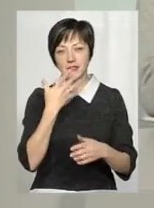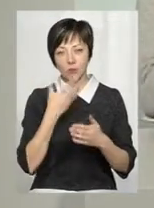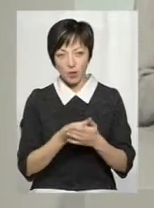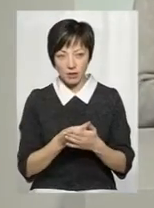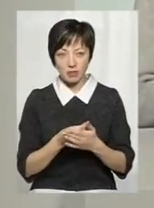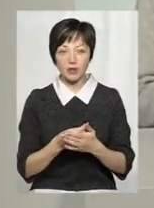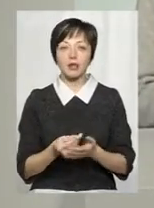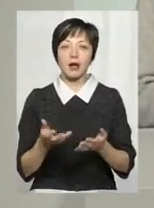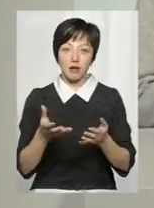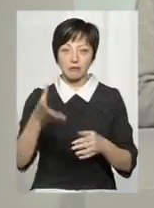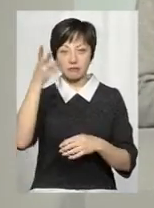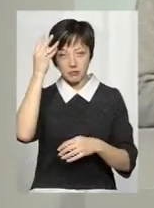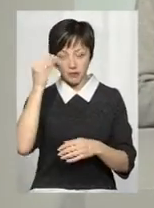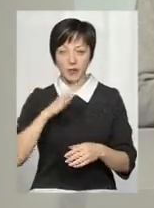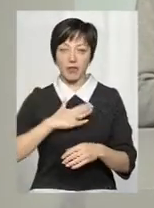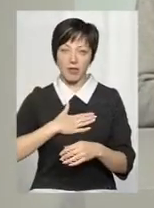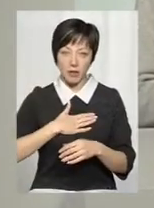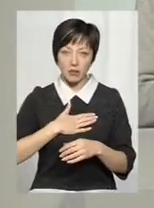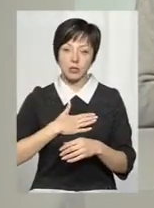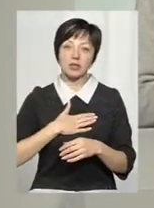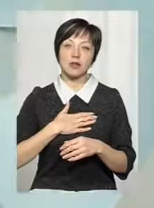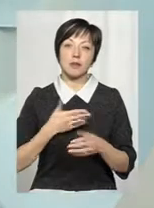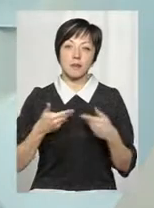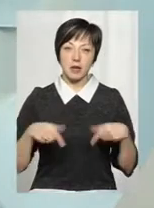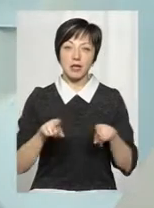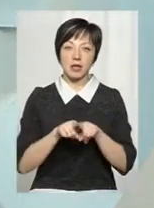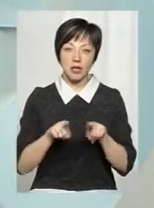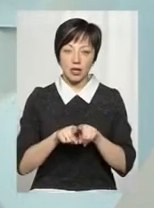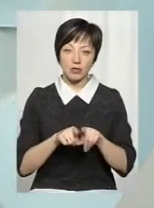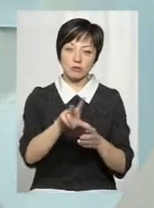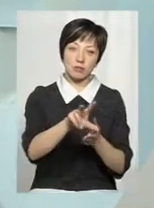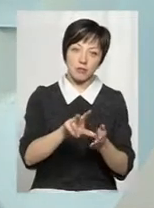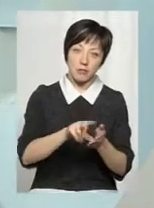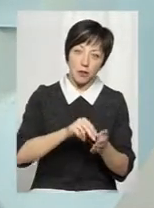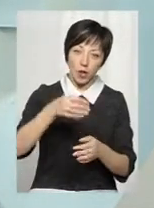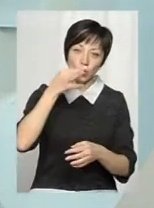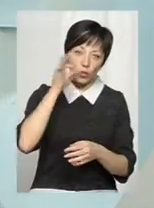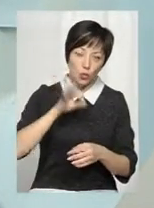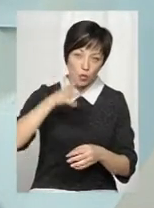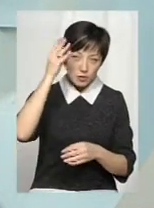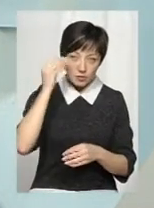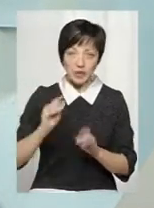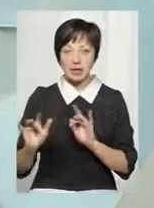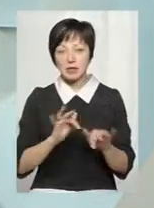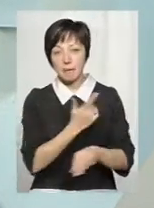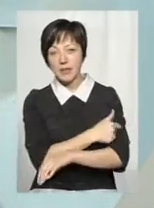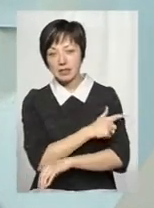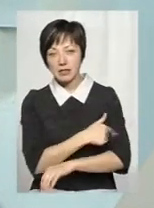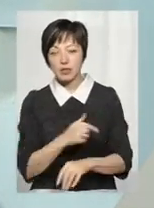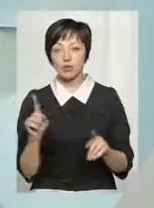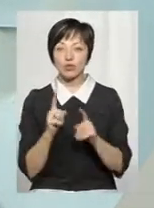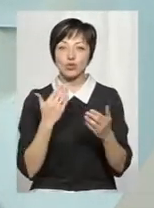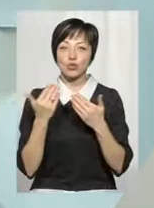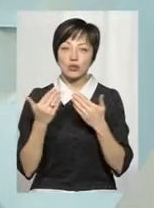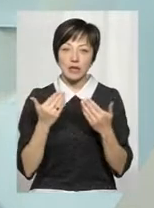так і переймають наші. Так, вони діляться зі своїм, ми теж від них переймаємо. Що стосовно тактичної медицини, що